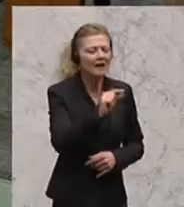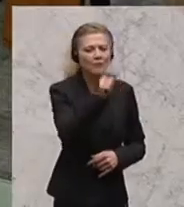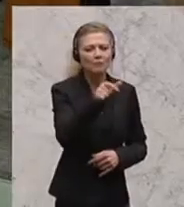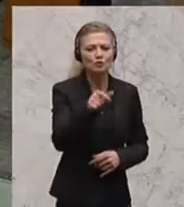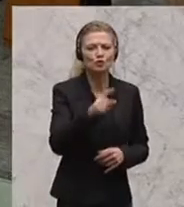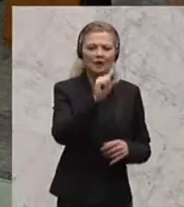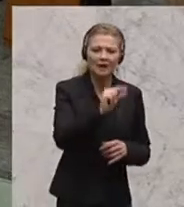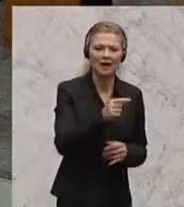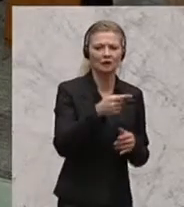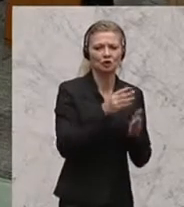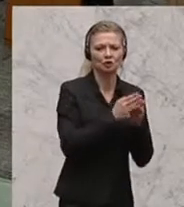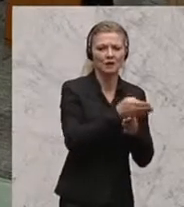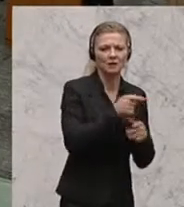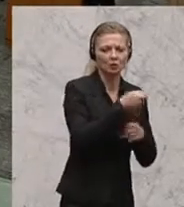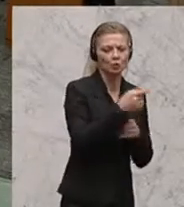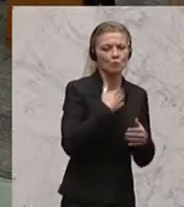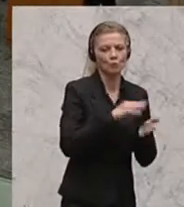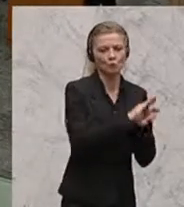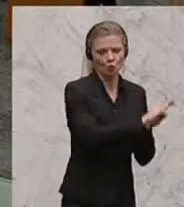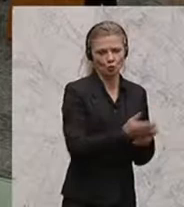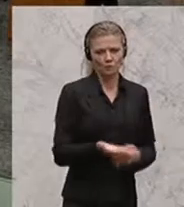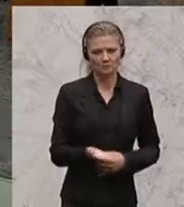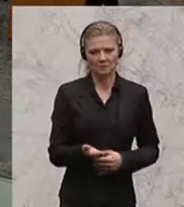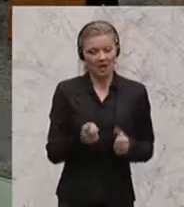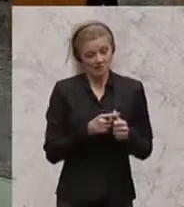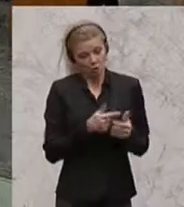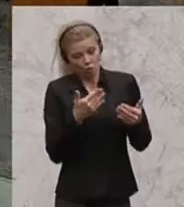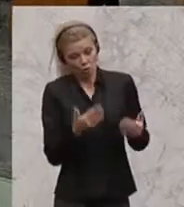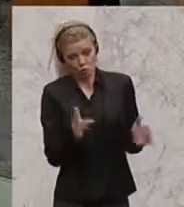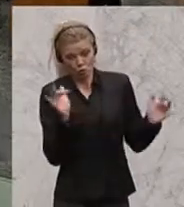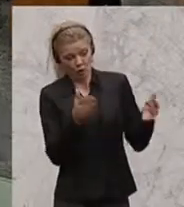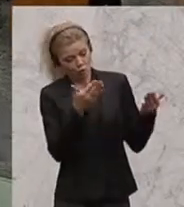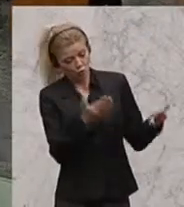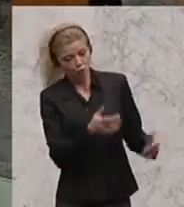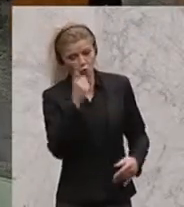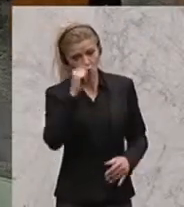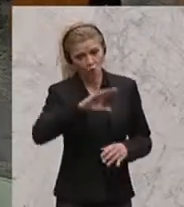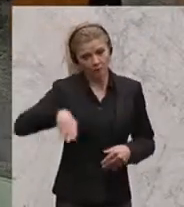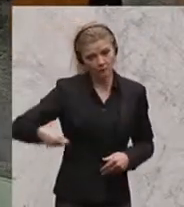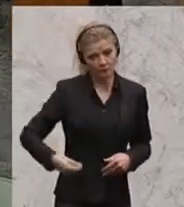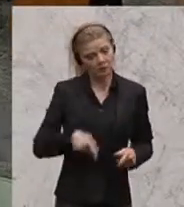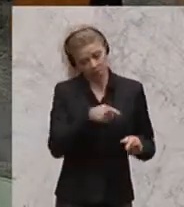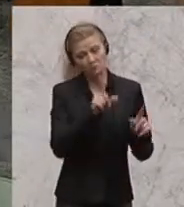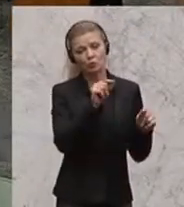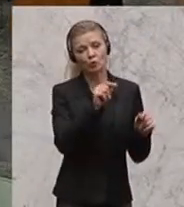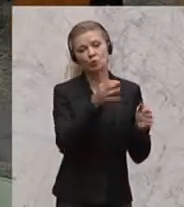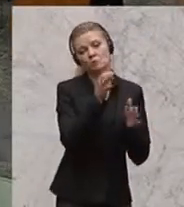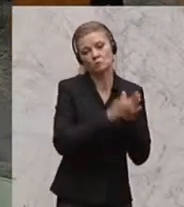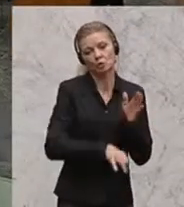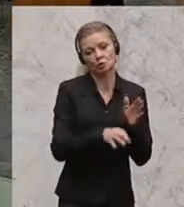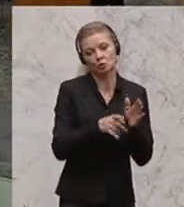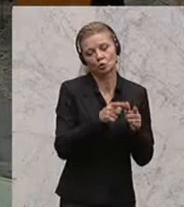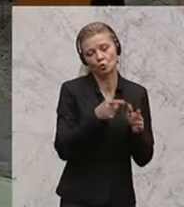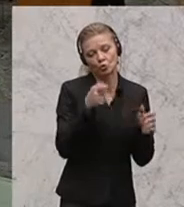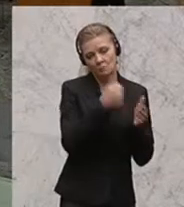Ein Tätigwerden gegen diese Steuerhinterzieher wäre für mich eine Betrugsbekämpfung, die diesen Namen auch verdient. Für die